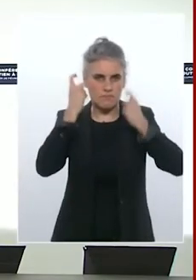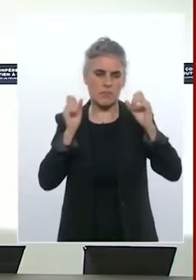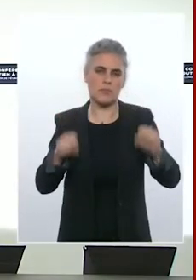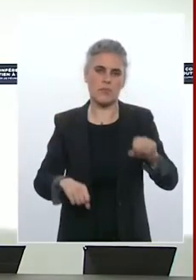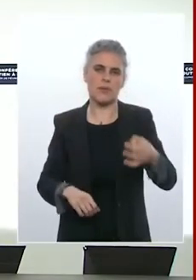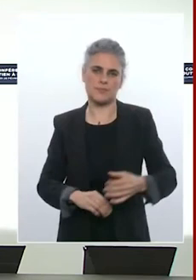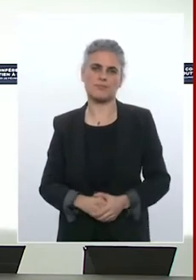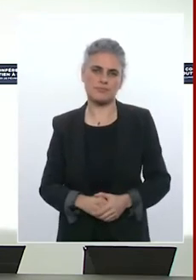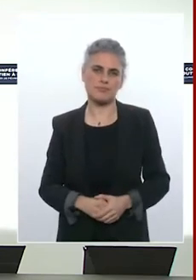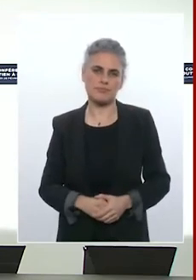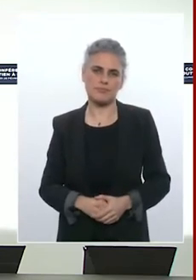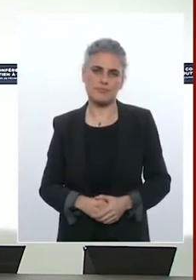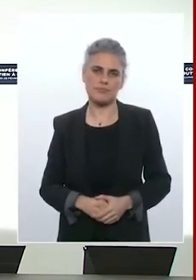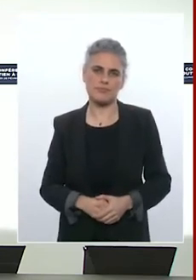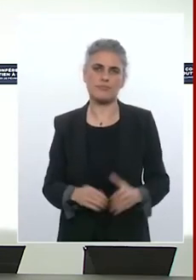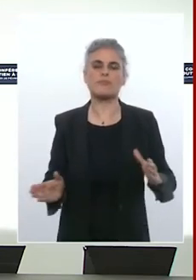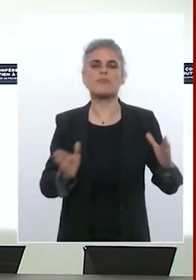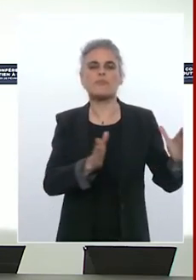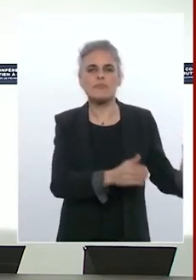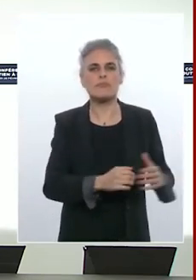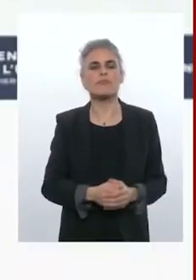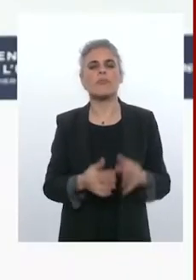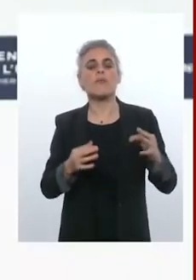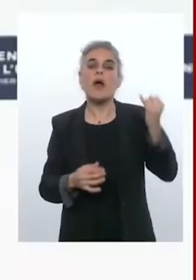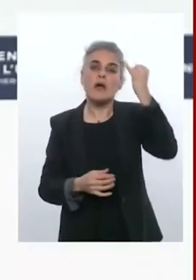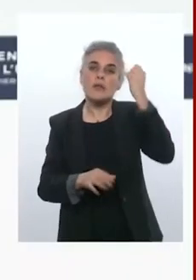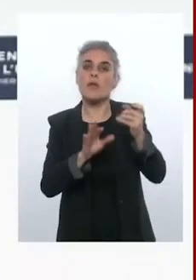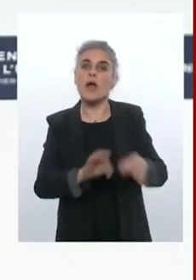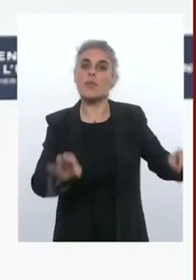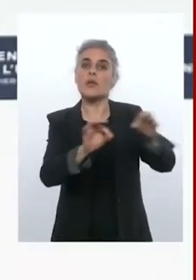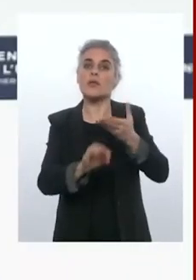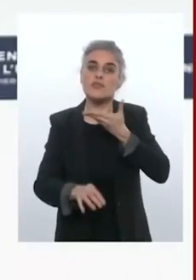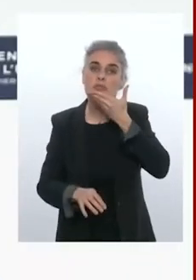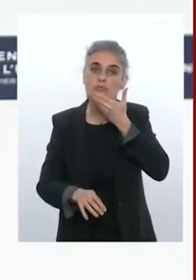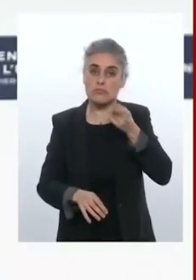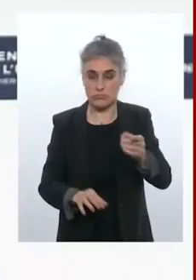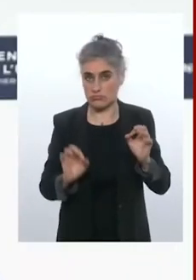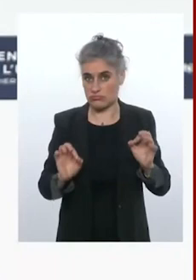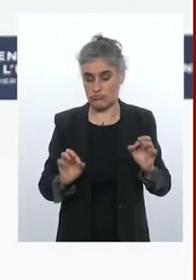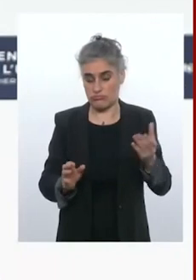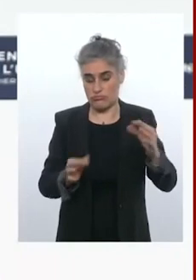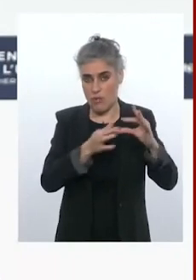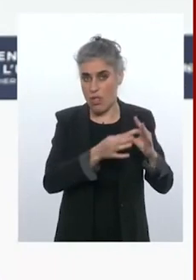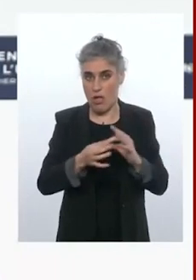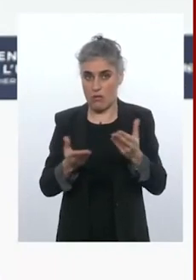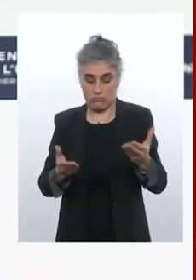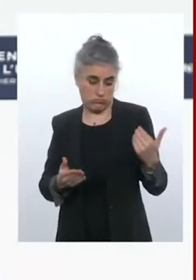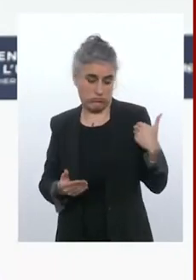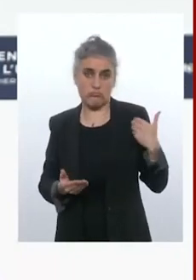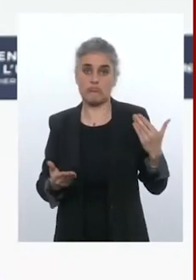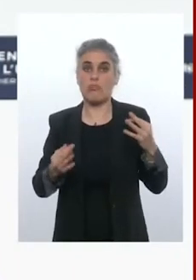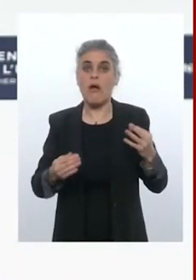de la proposition de chèque, elle est totalement cohérente avec ce que nous avons fait et ce que nous menons sur l'artillerie. Nous avons d'ailleurs